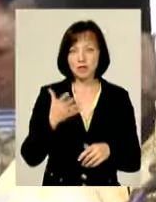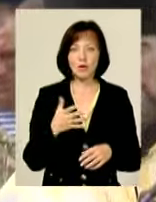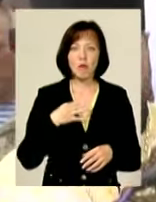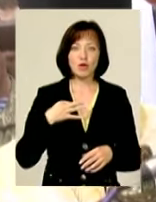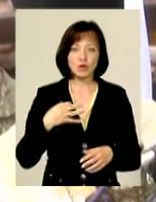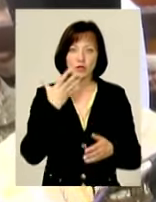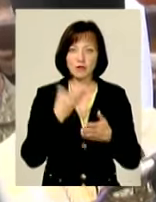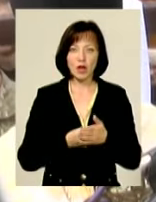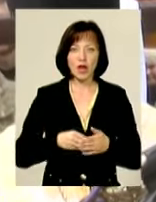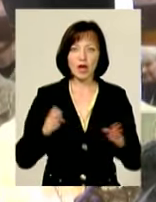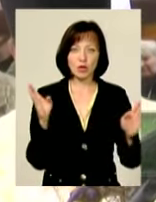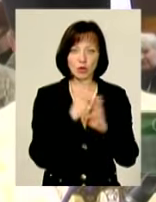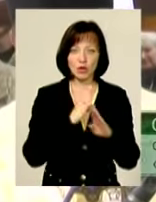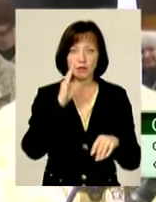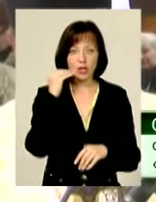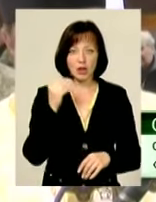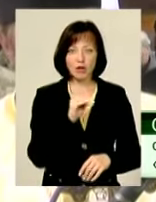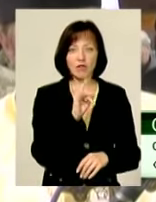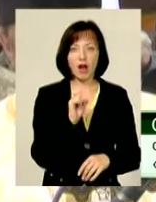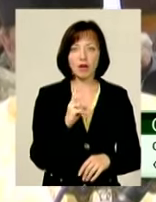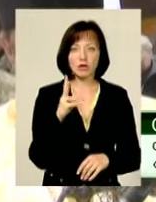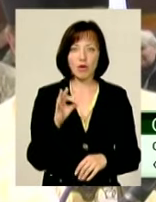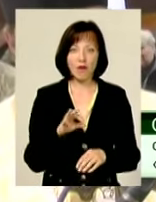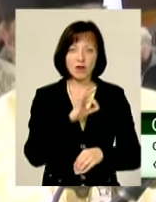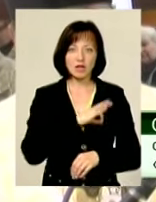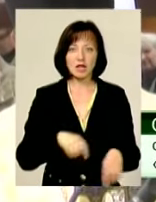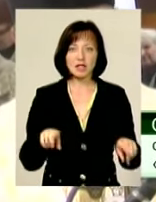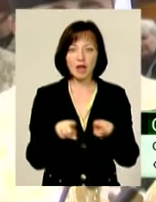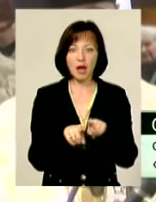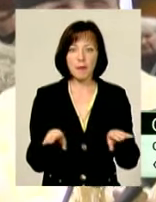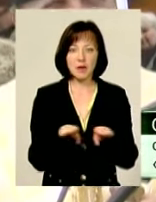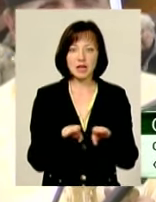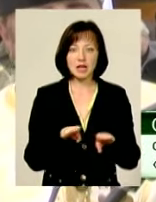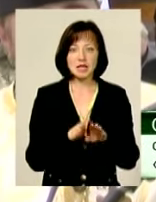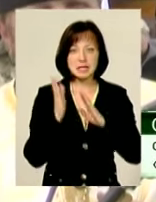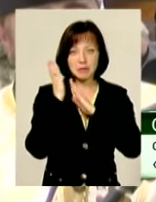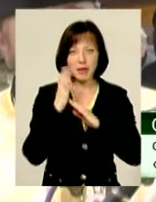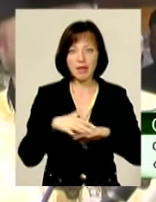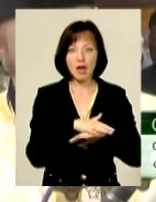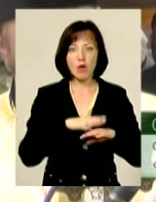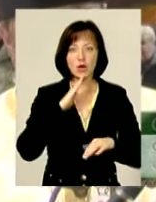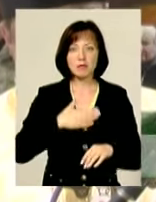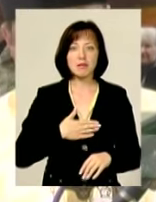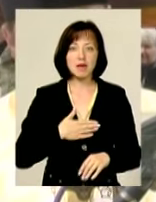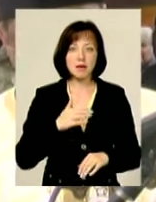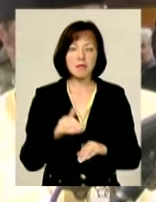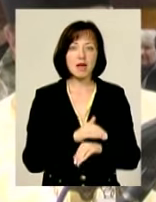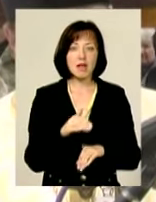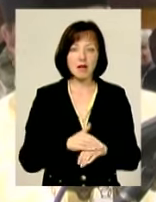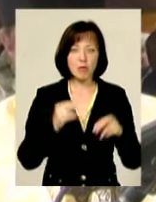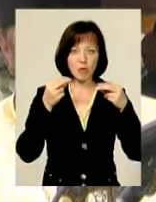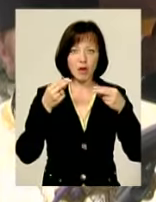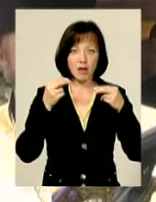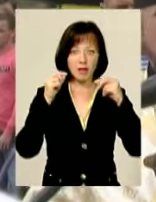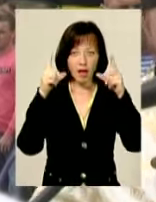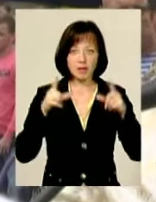Шевченко, Франко використовував таке порівняння «Спить, народ мій милий! Прокидайтеся, бо горе